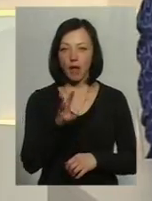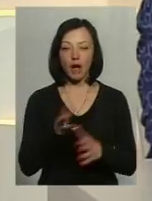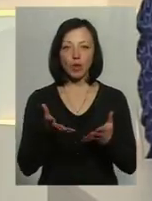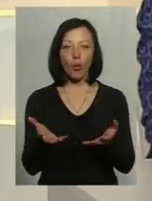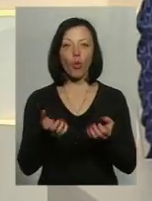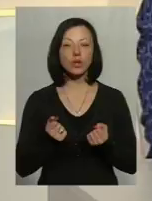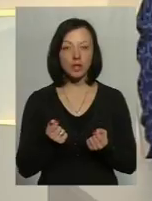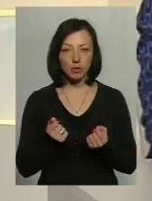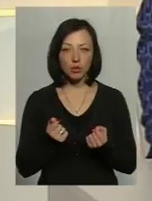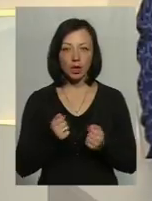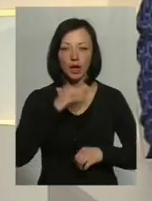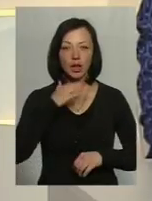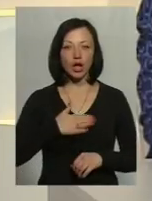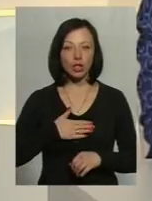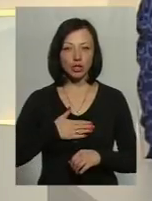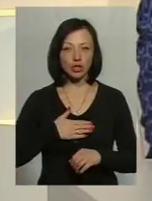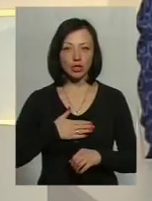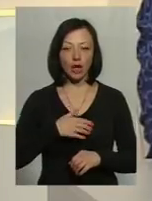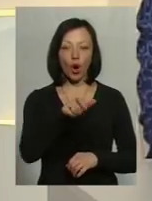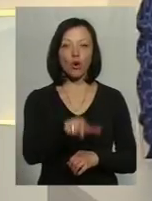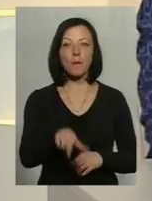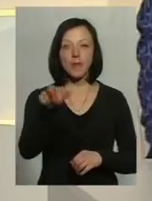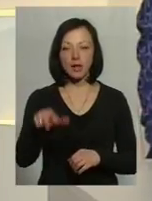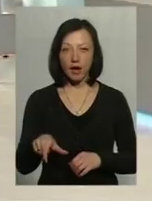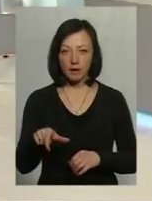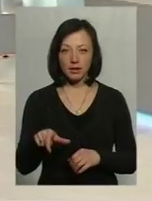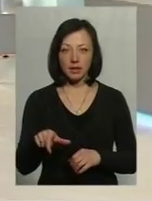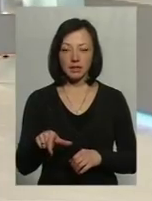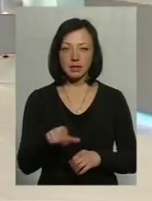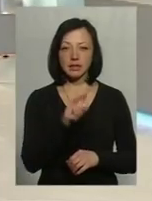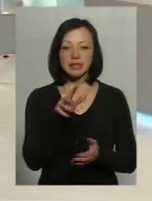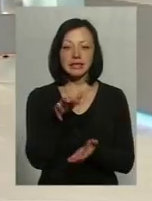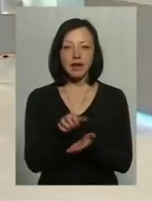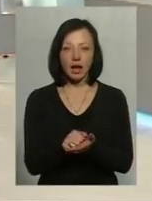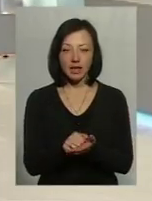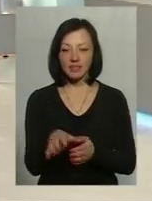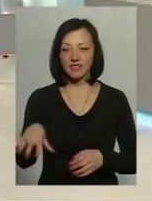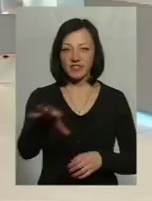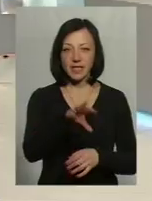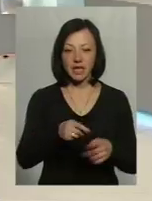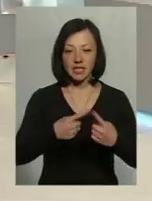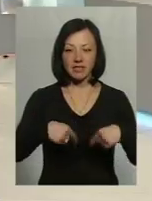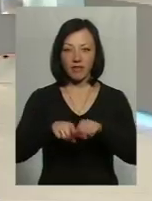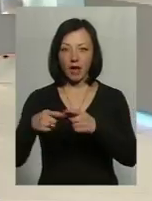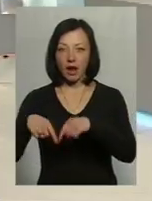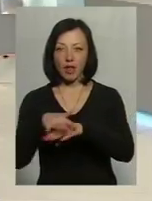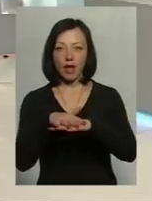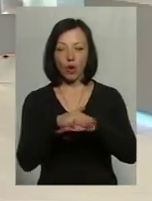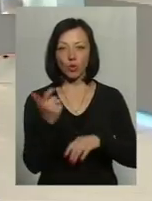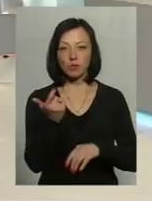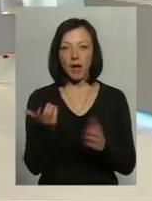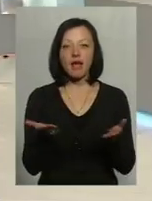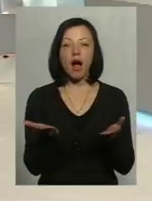отримують наші громадяни, наші люди зайняті в всіх сферах народного господарства,